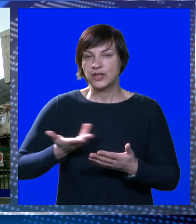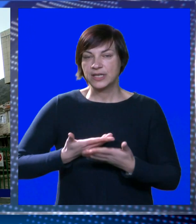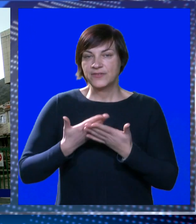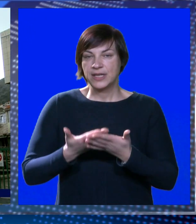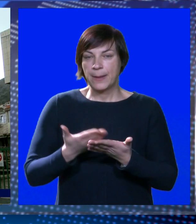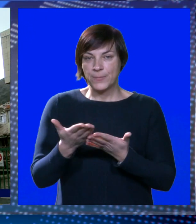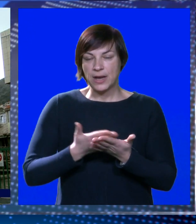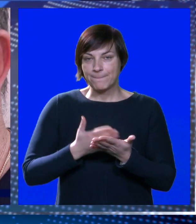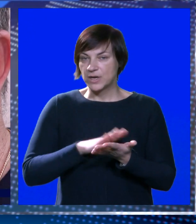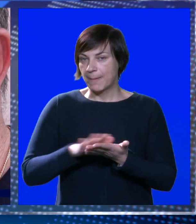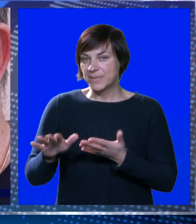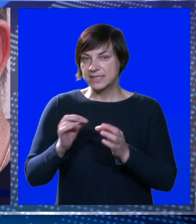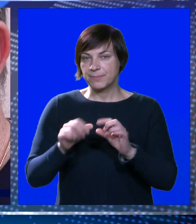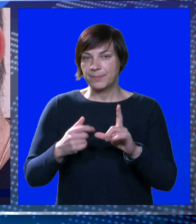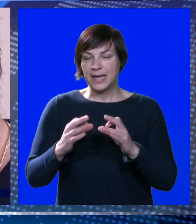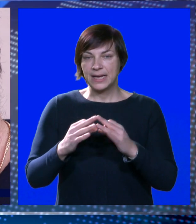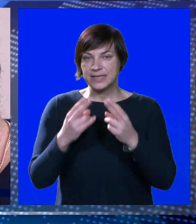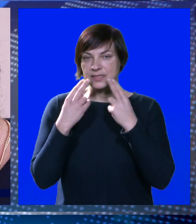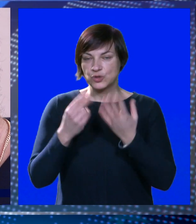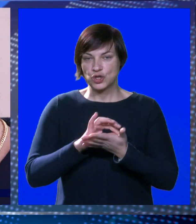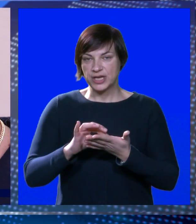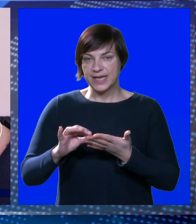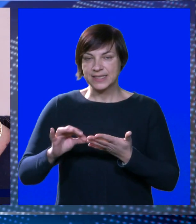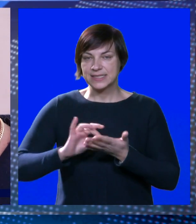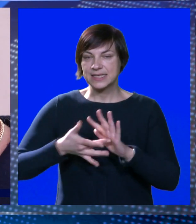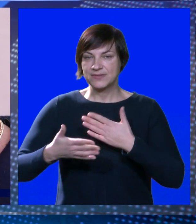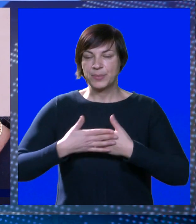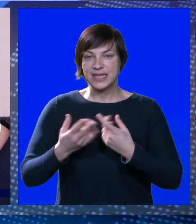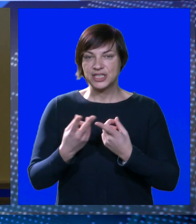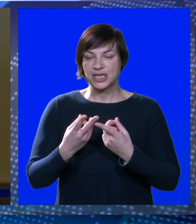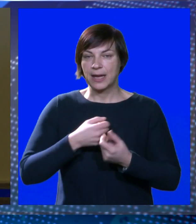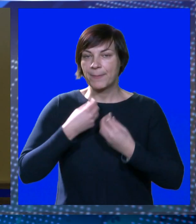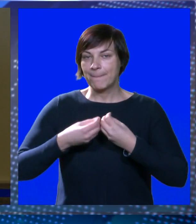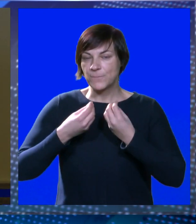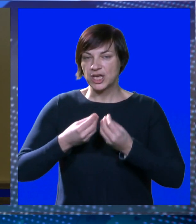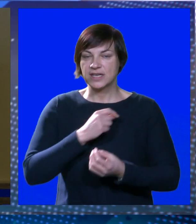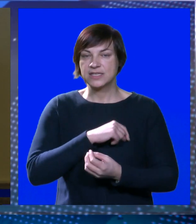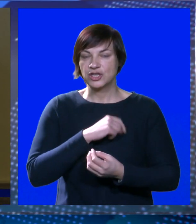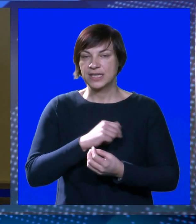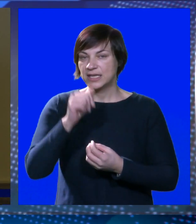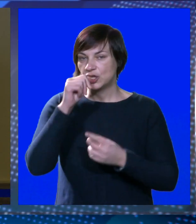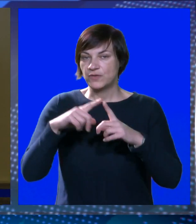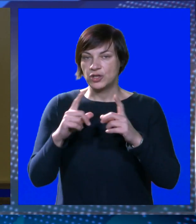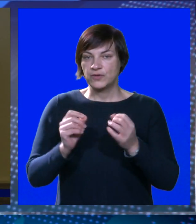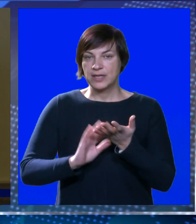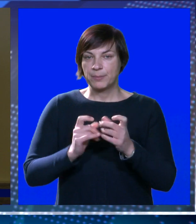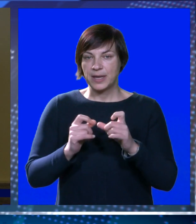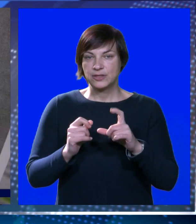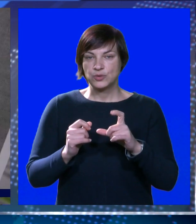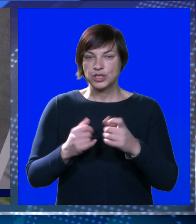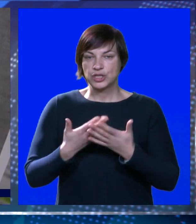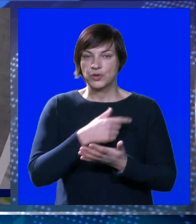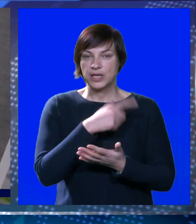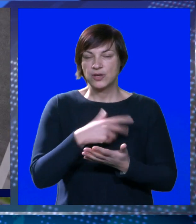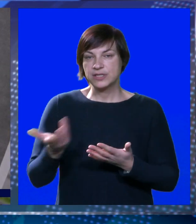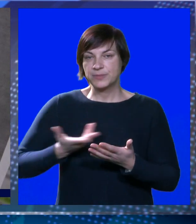kako je pokrenut i postupak brisanja Balije iz sudskog registra. Sve pred našim kamerama pojasnio i direktor vodovoda Lukša Matušić koji je